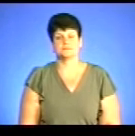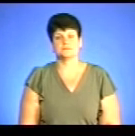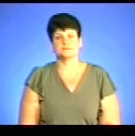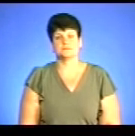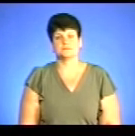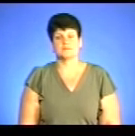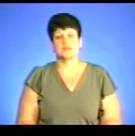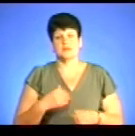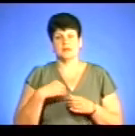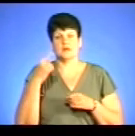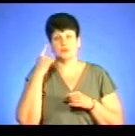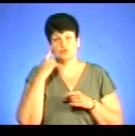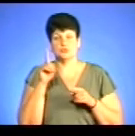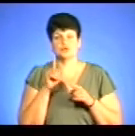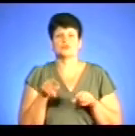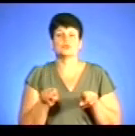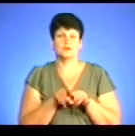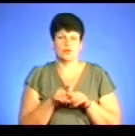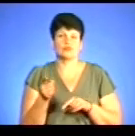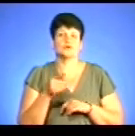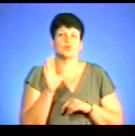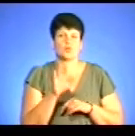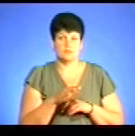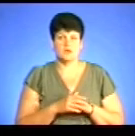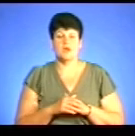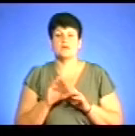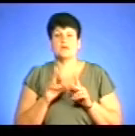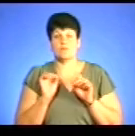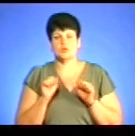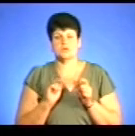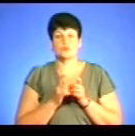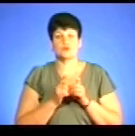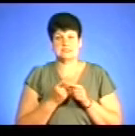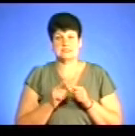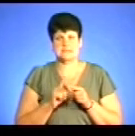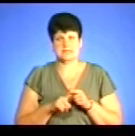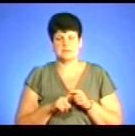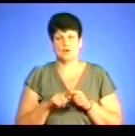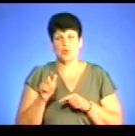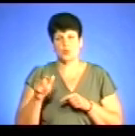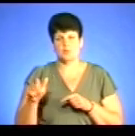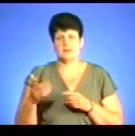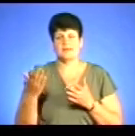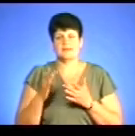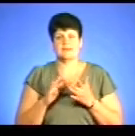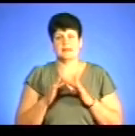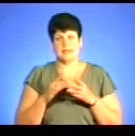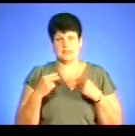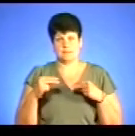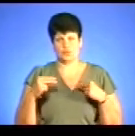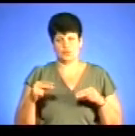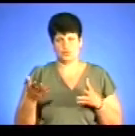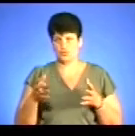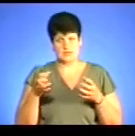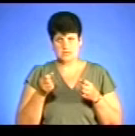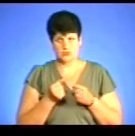Я думаю, що на виключення і Тернопільщина, пане Леже, як можна боротися з такими людьми, які в інтернеті продають? Тут ж ніби не